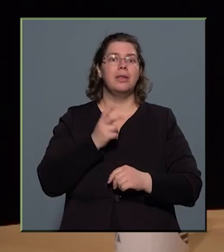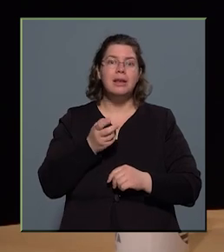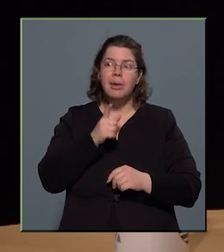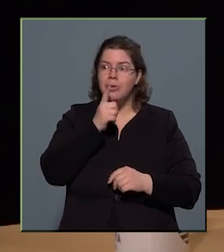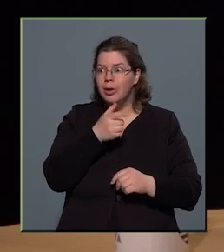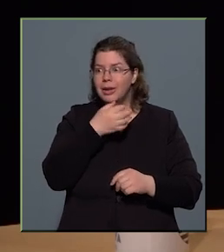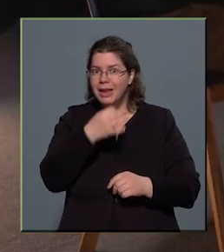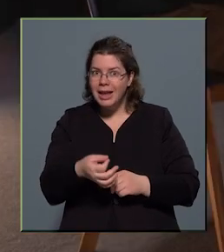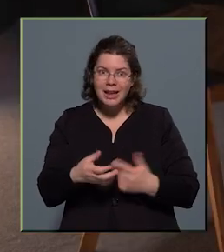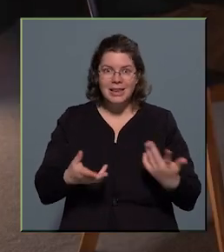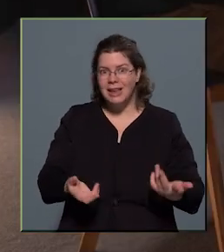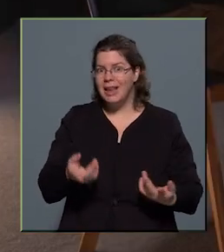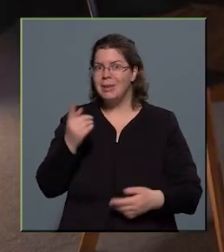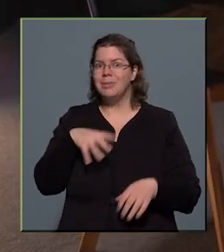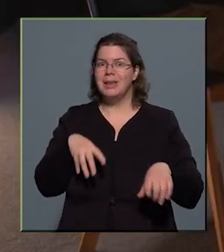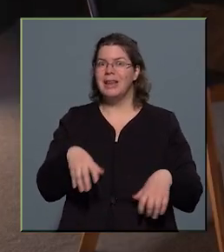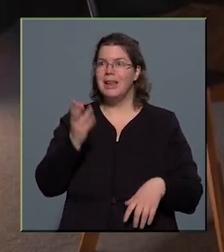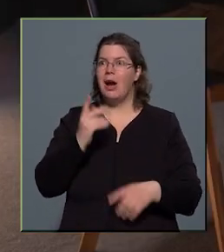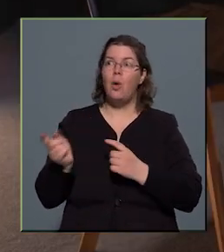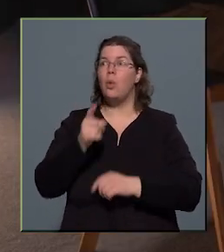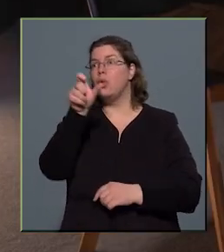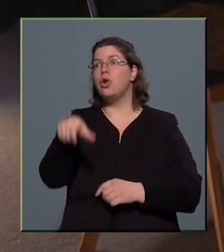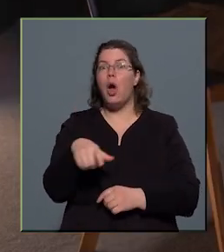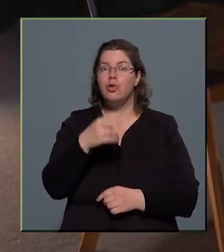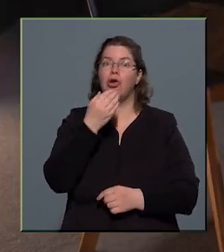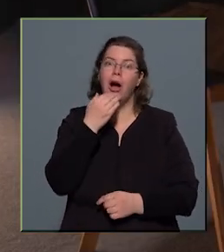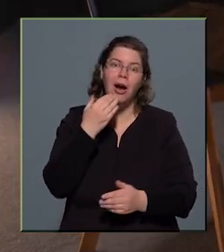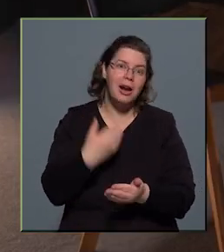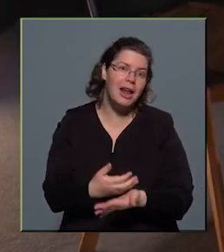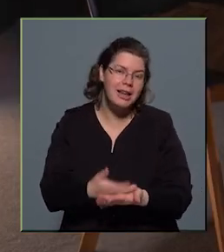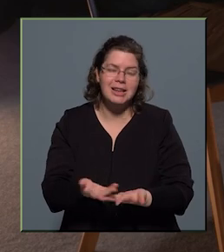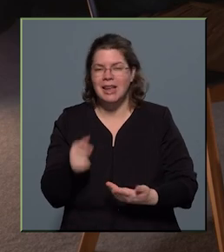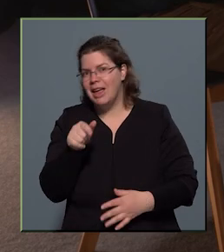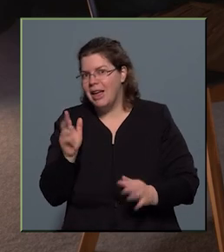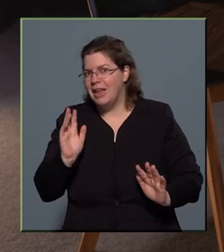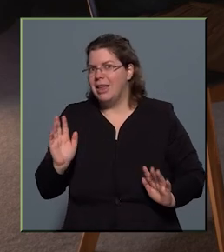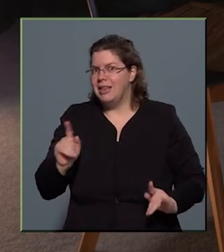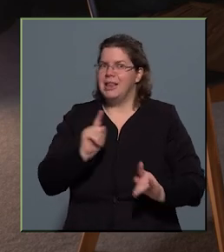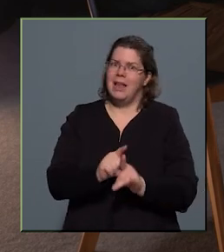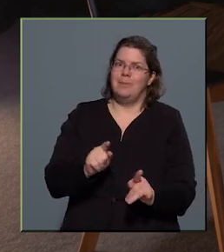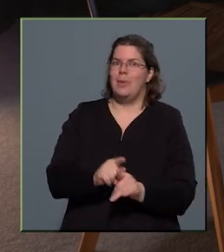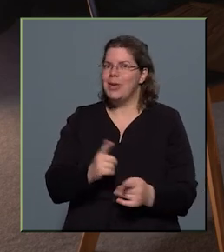fogod kérdezni, hogy mit tegyen, ha űrhajós szeretne lenni? Hát ez nem olyan